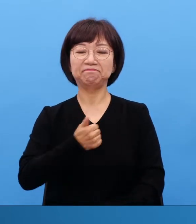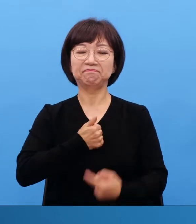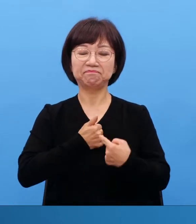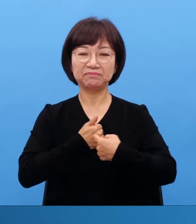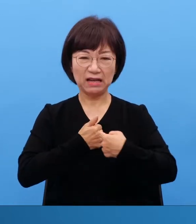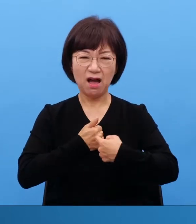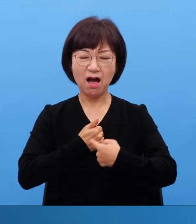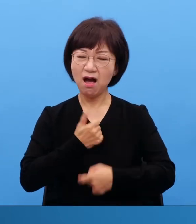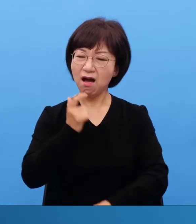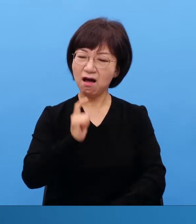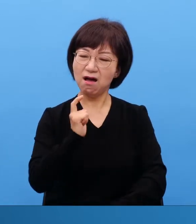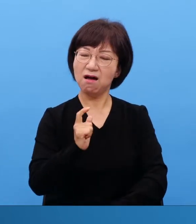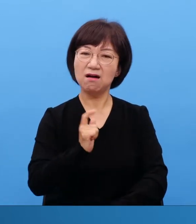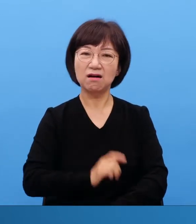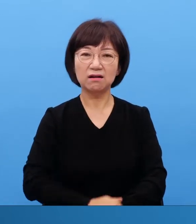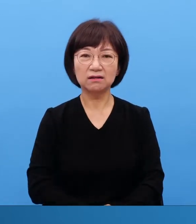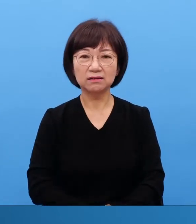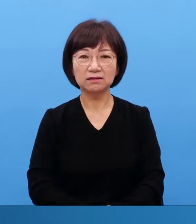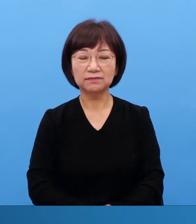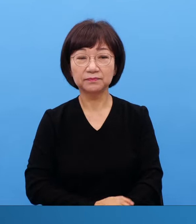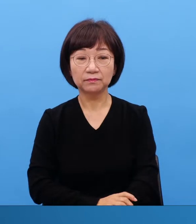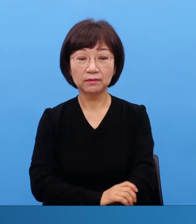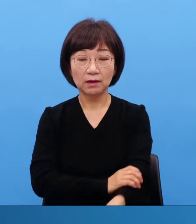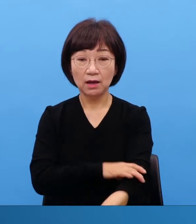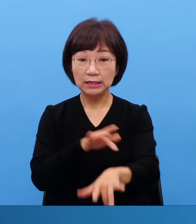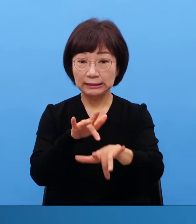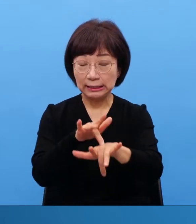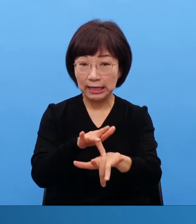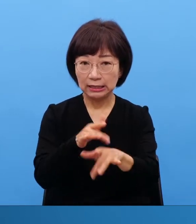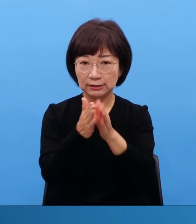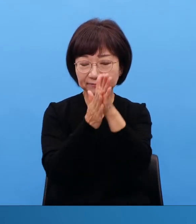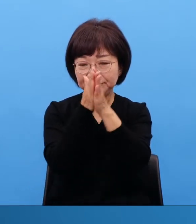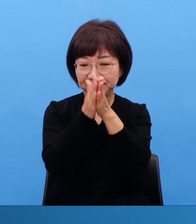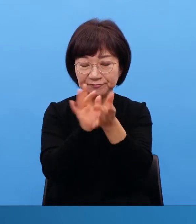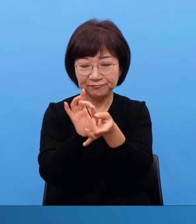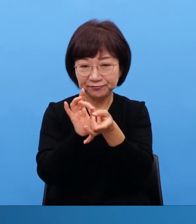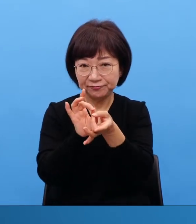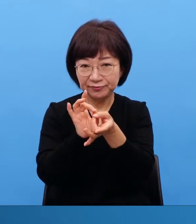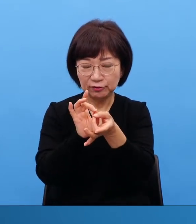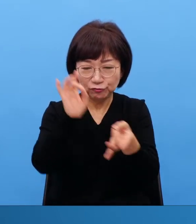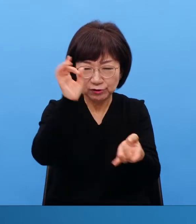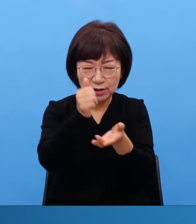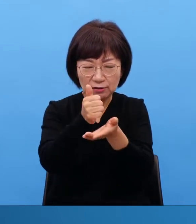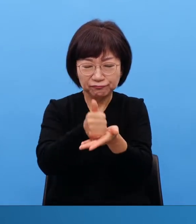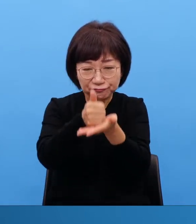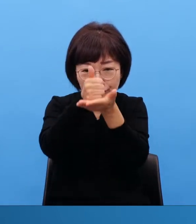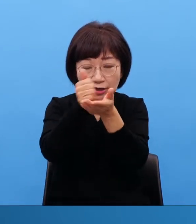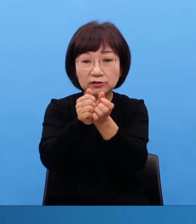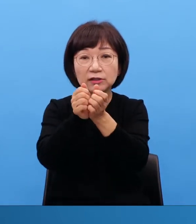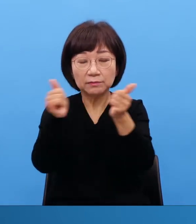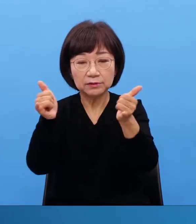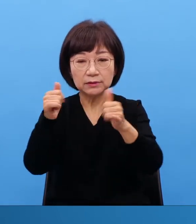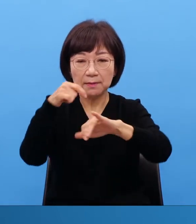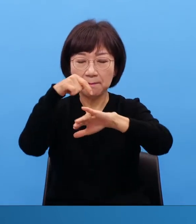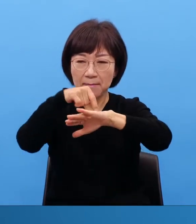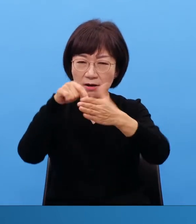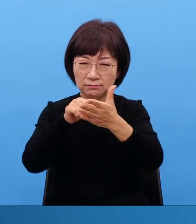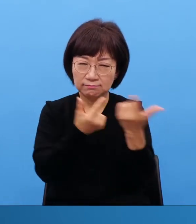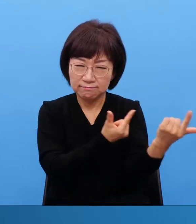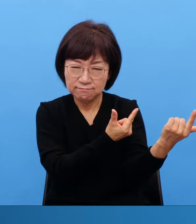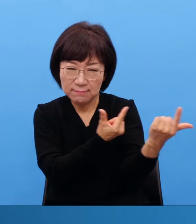이 사람들은 말이에요 이 사단을 숨기고 귀신을 숨기는 사람들이 어떻게 그렇게 말이죠 단압이 돼가지고